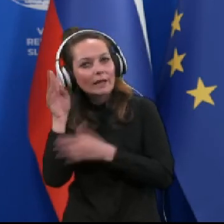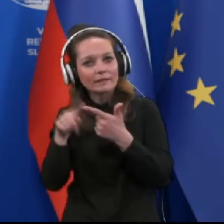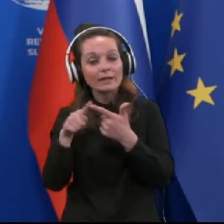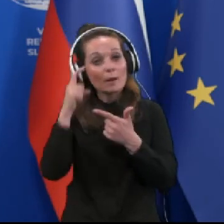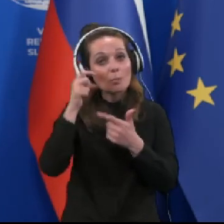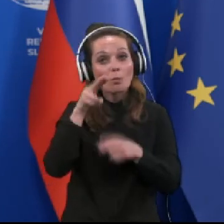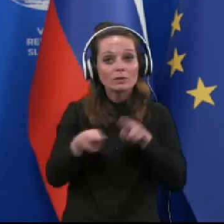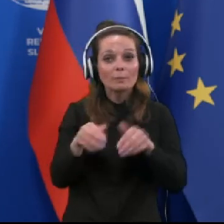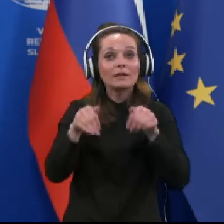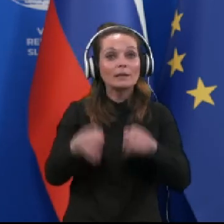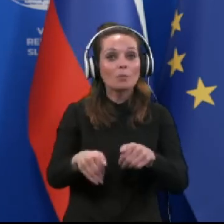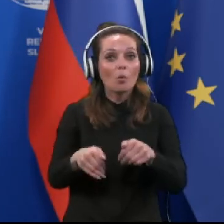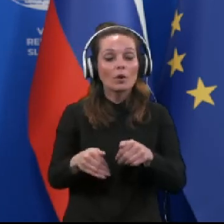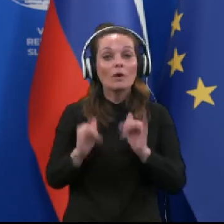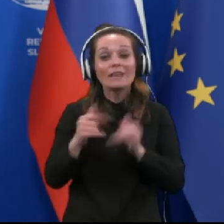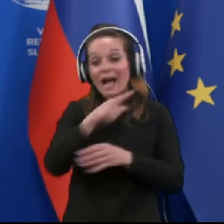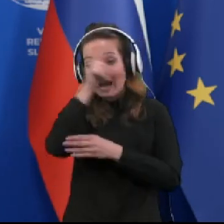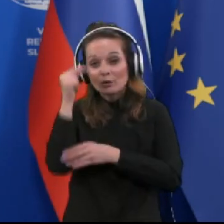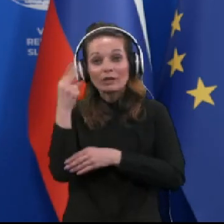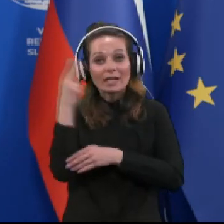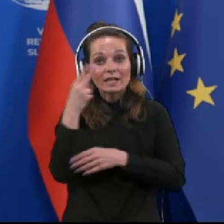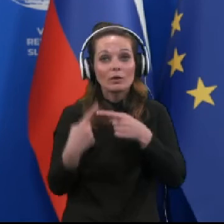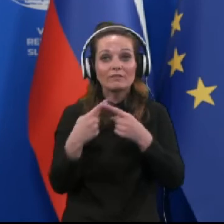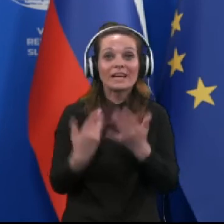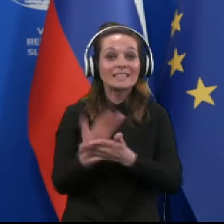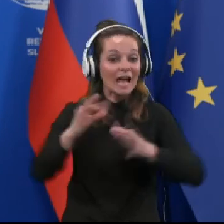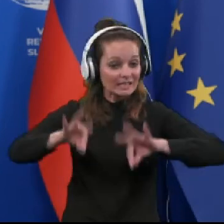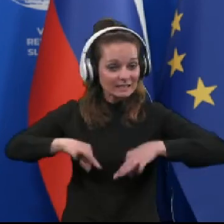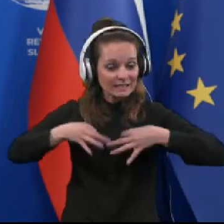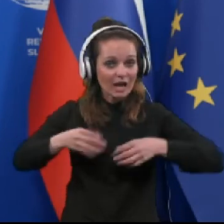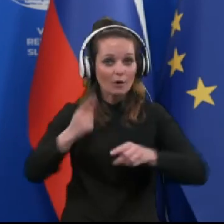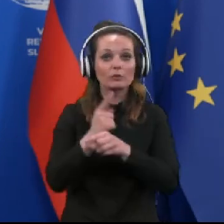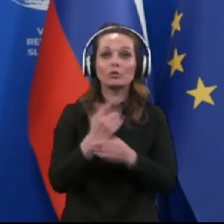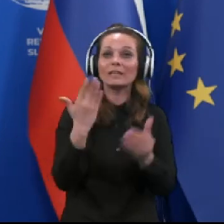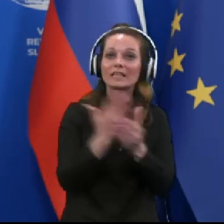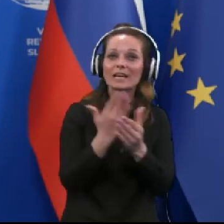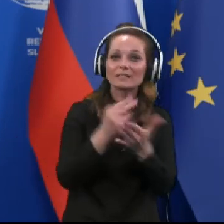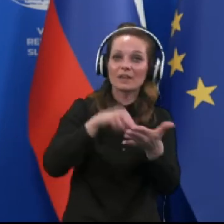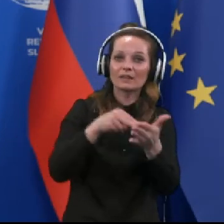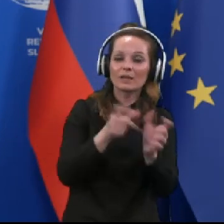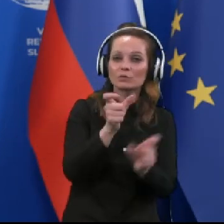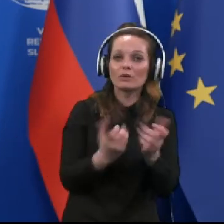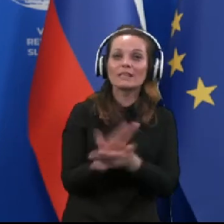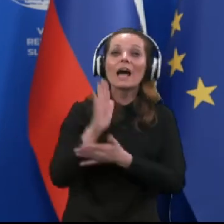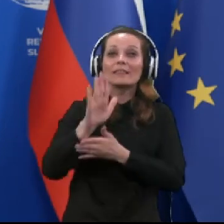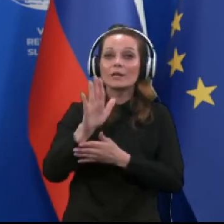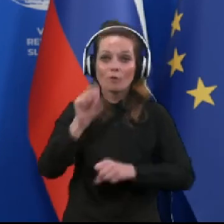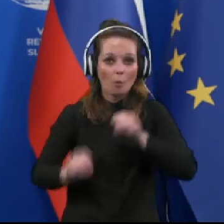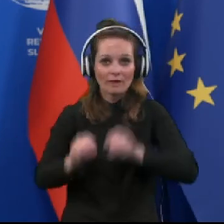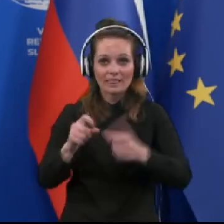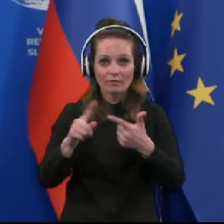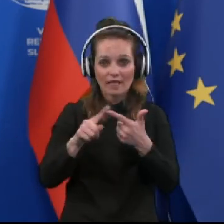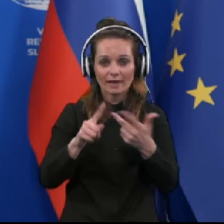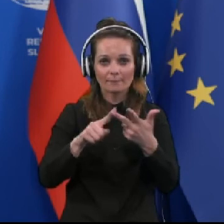Poskrbeti moramo, da ljudje razumajo tveganje za zdravje in nasvete strokovnjakov za njihovo obladovanje.